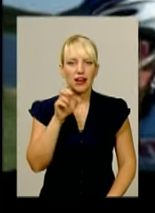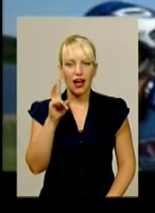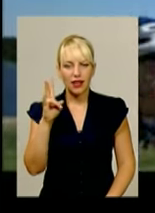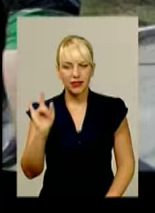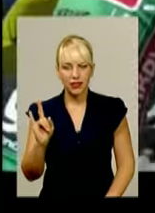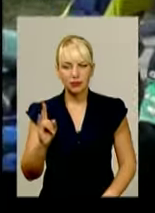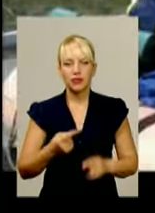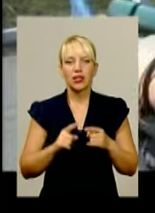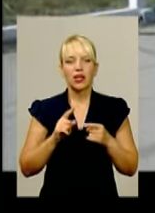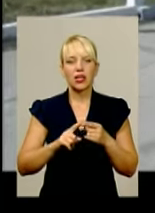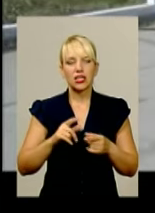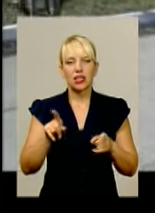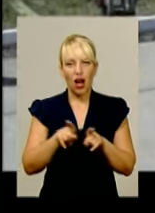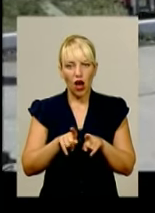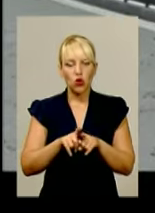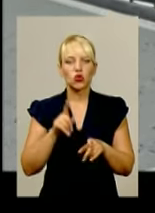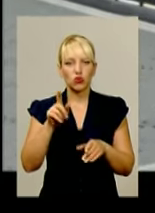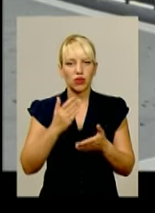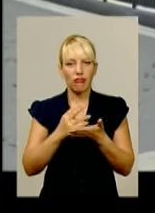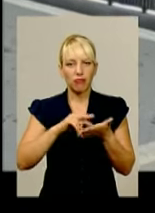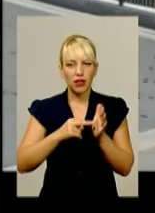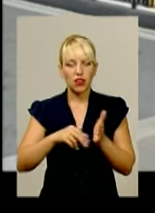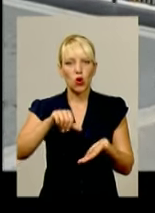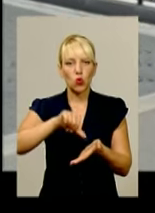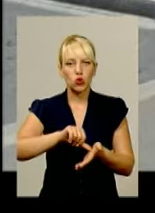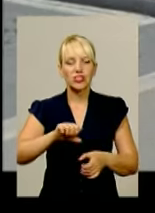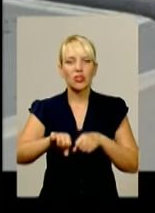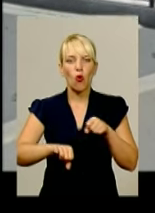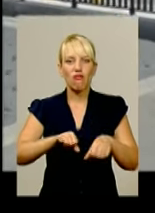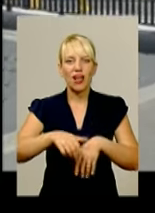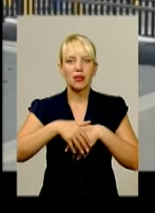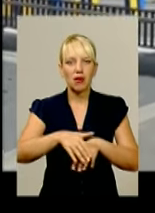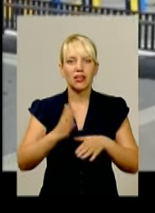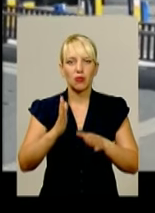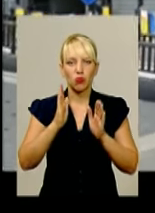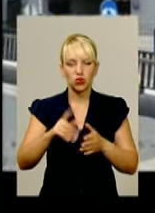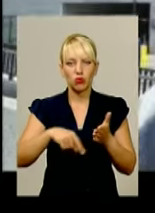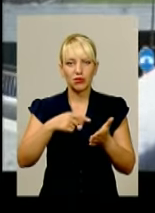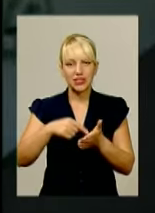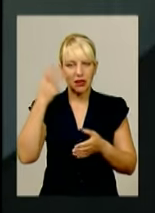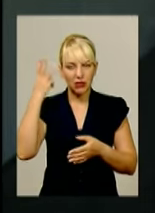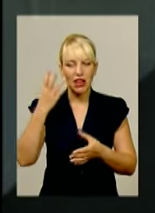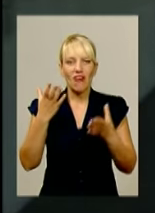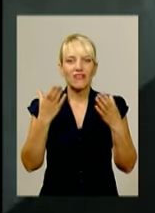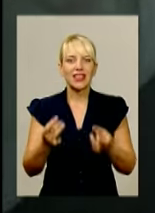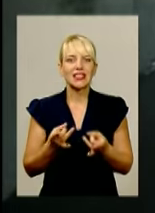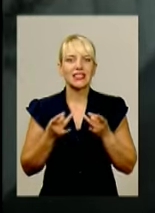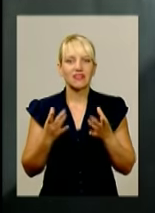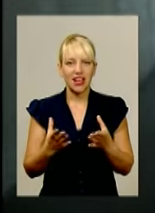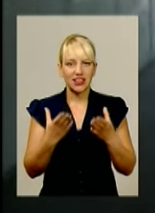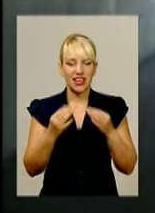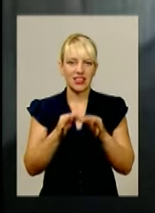Сергія – участь у патріотичному велопараді до Дня Незалежності, що відбудеться у Хмельницькому в день свята. Ярослава Іщенко, Юрій Чорний. Дня